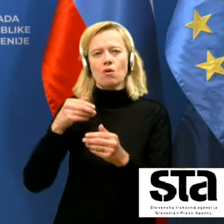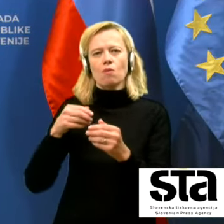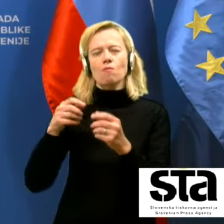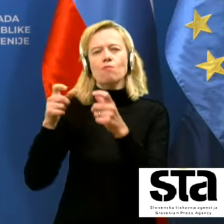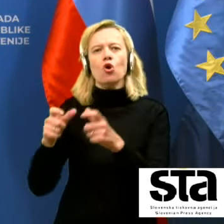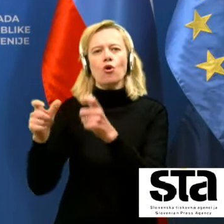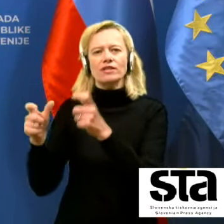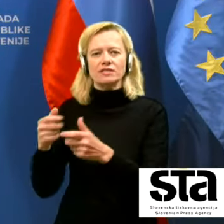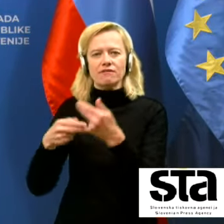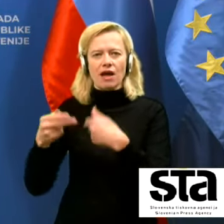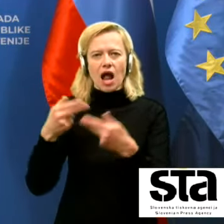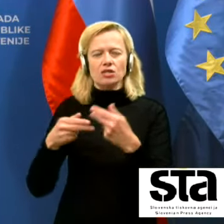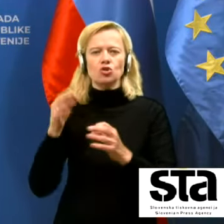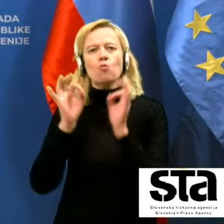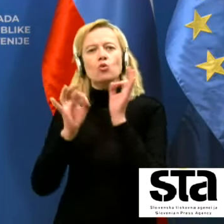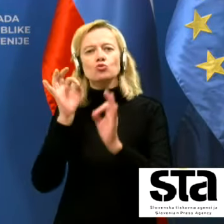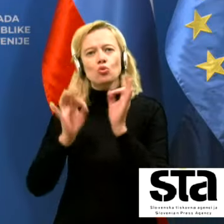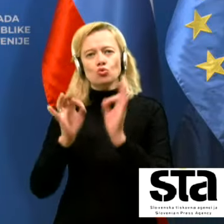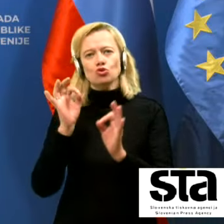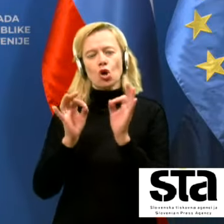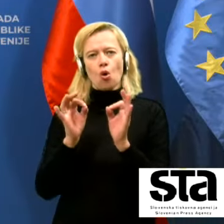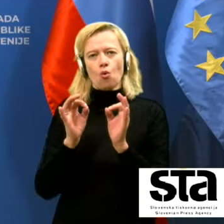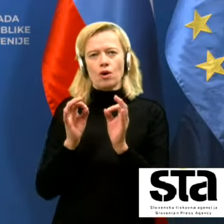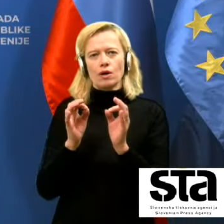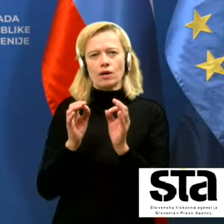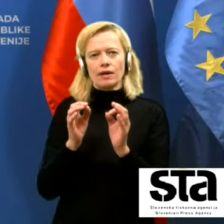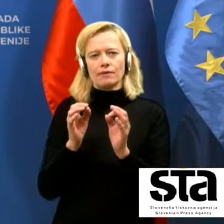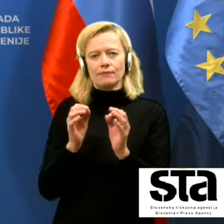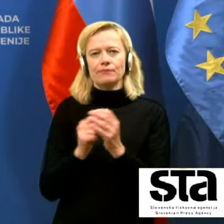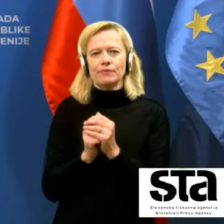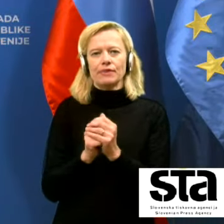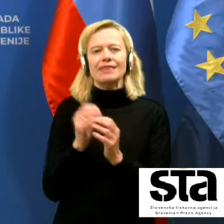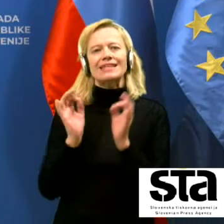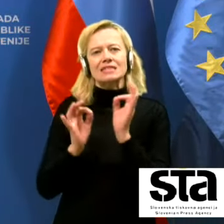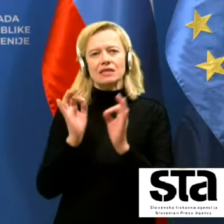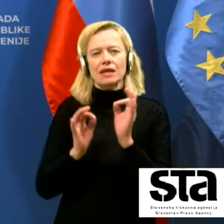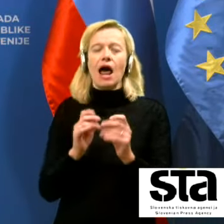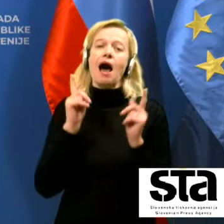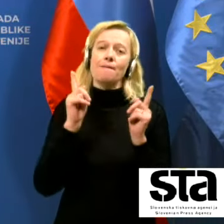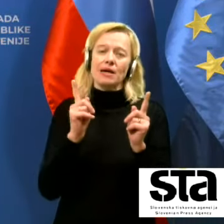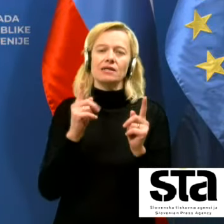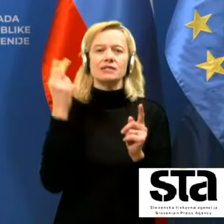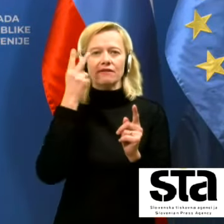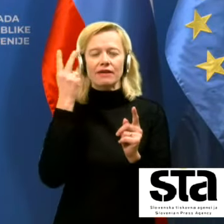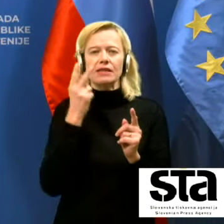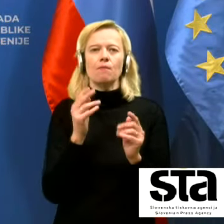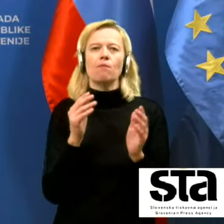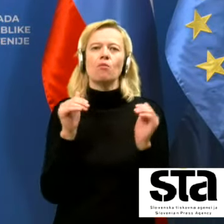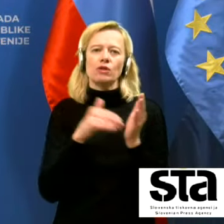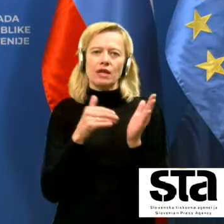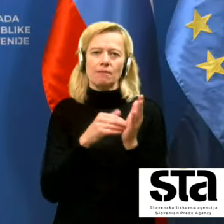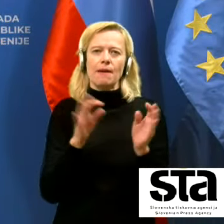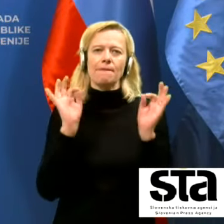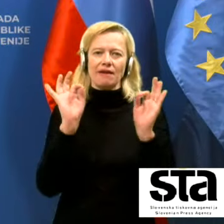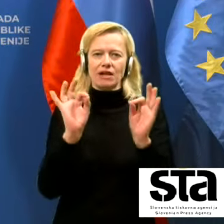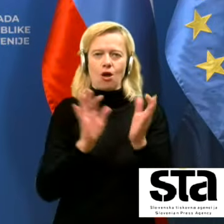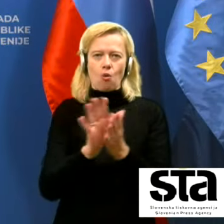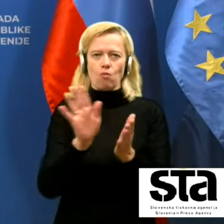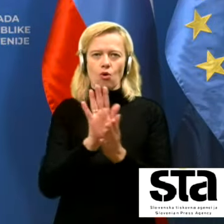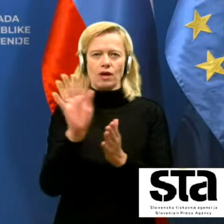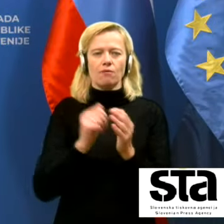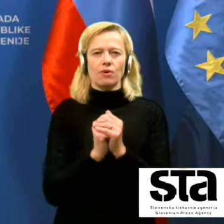preizkusov, testiran. Je pa nujna seveda pravilna uporaba in jaz mislim, da vedno znova